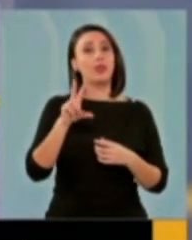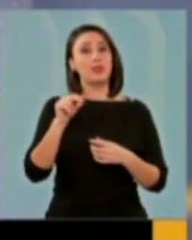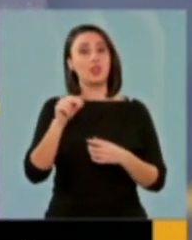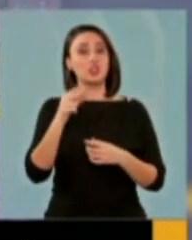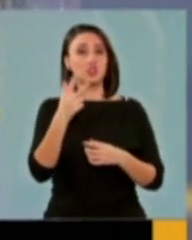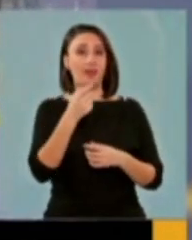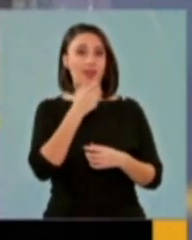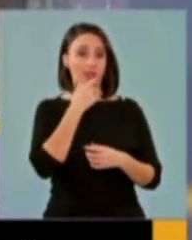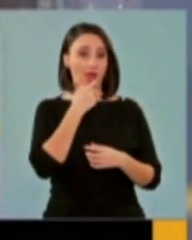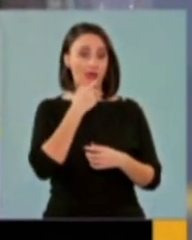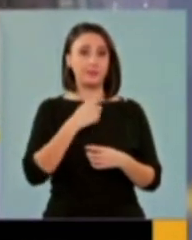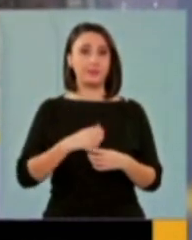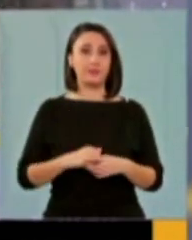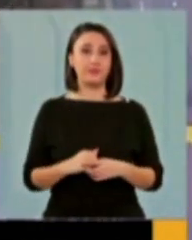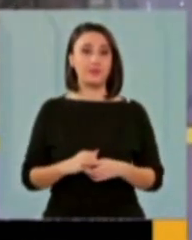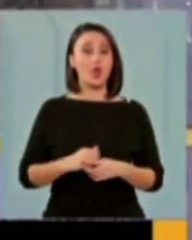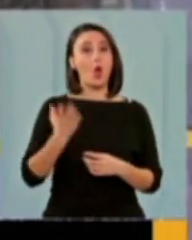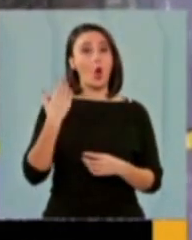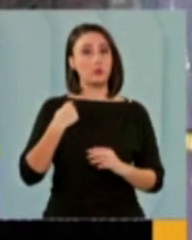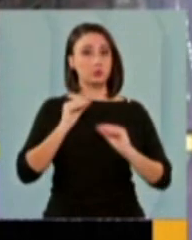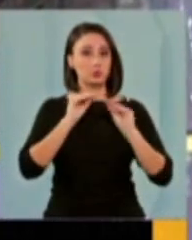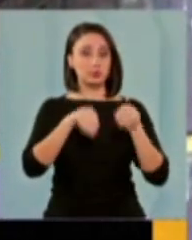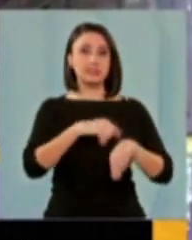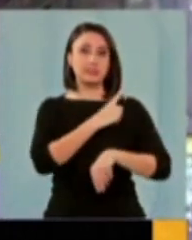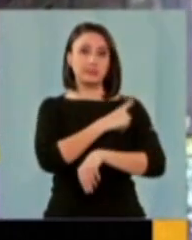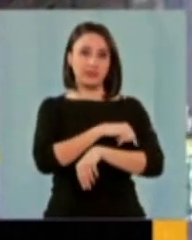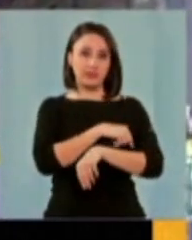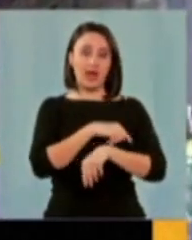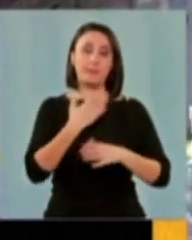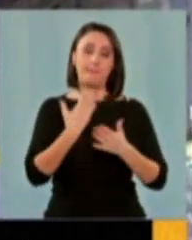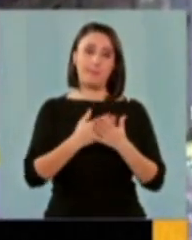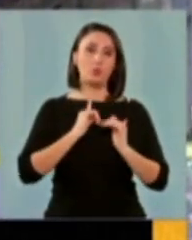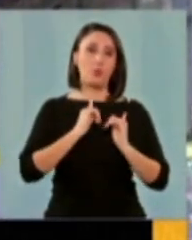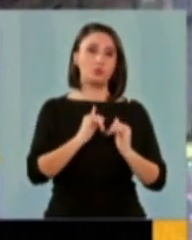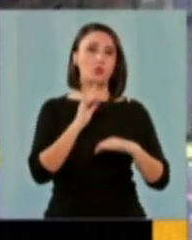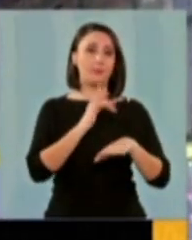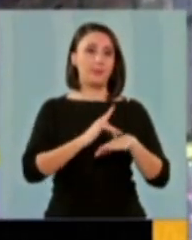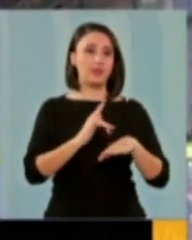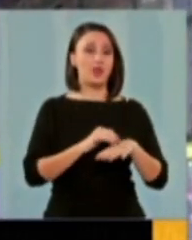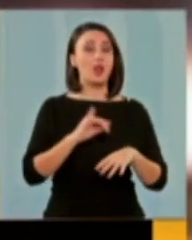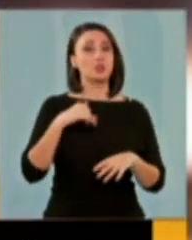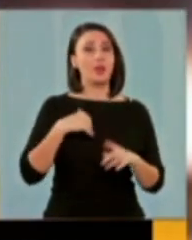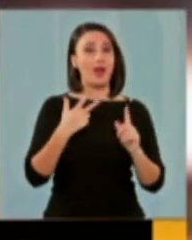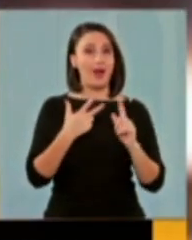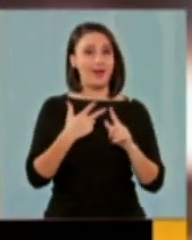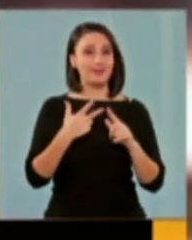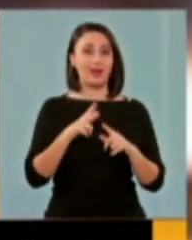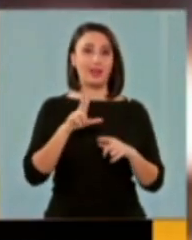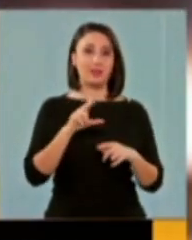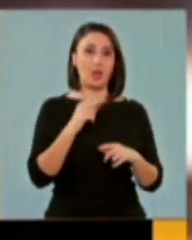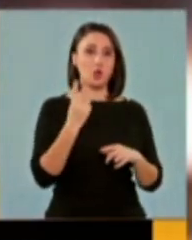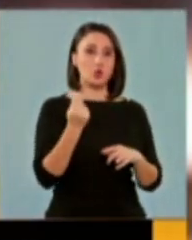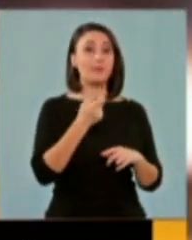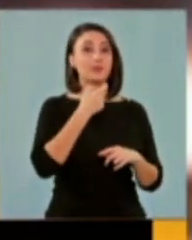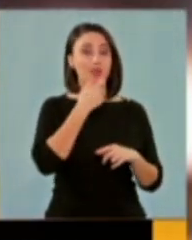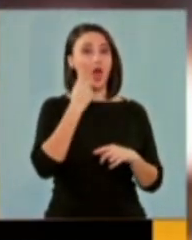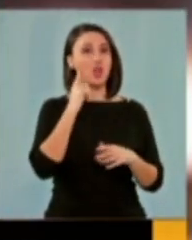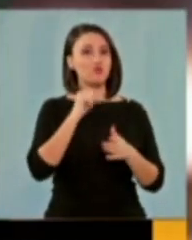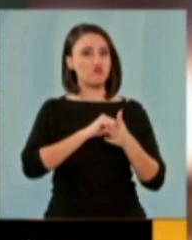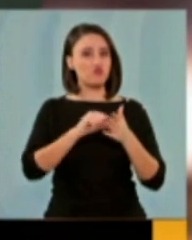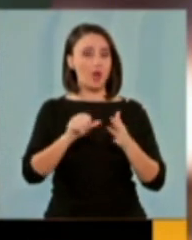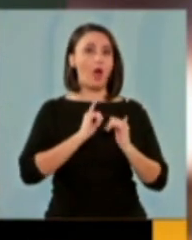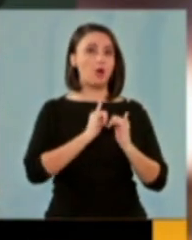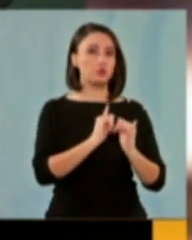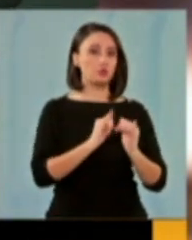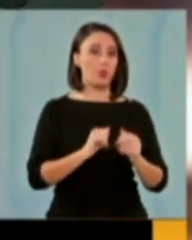33 de ani din Vatra Dornei, au fost transportați la spital pentru îngrijiri medicale, iar al treilea de 38 de ani a refuzat